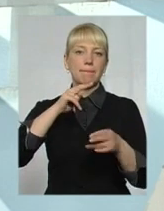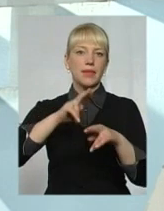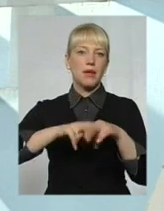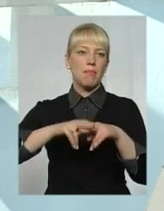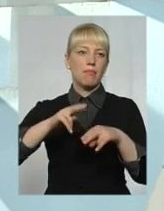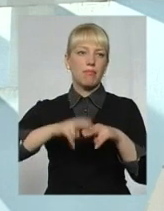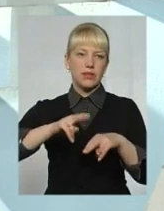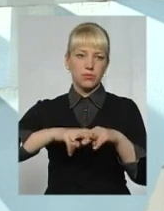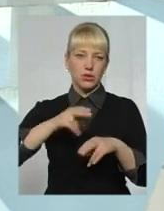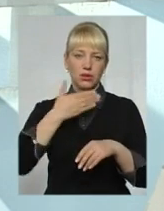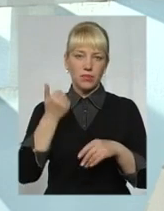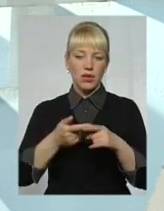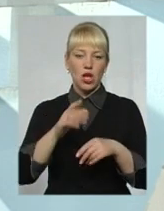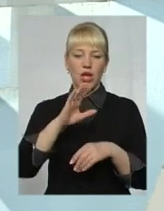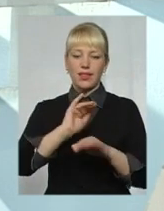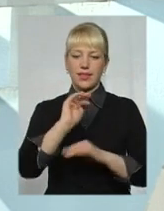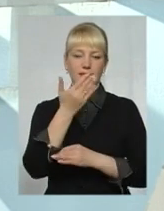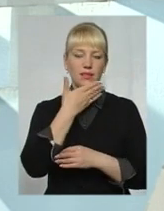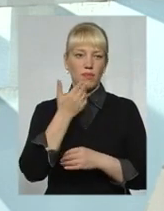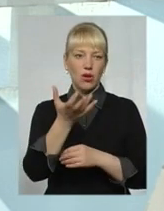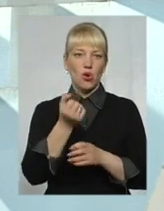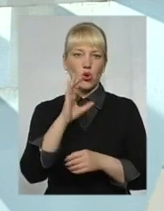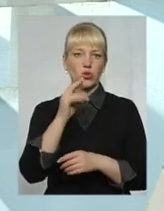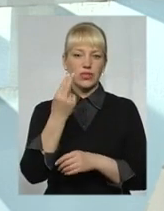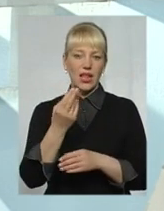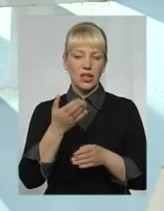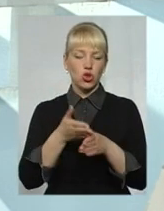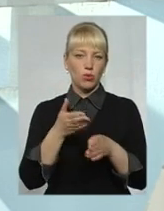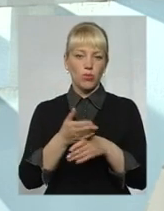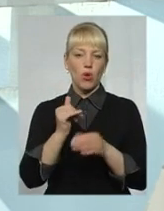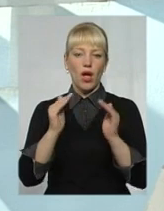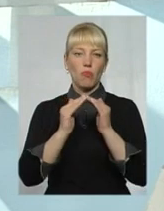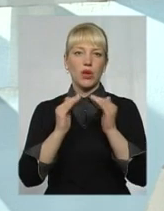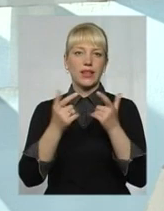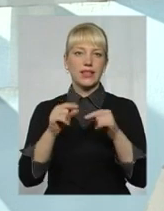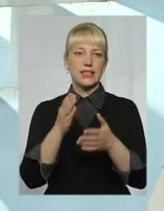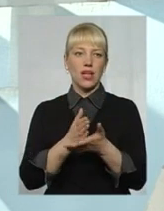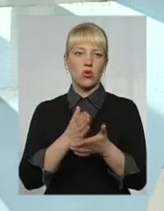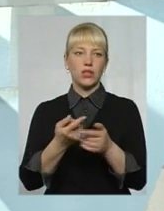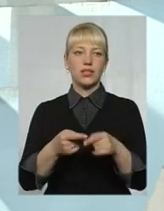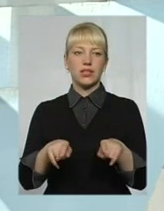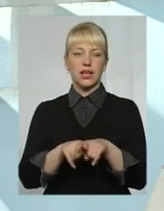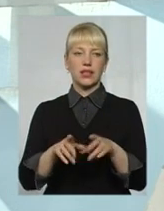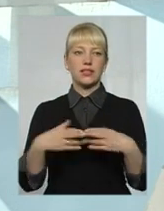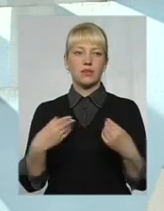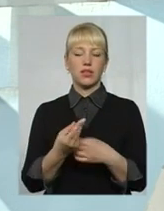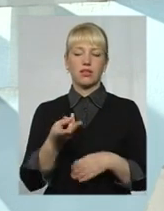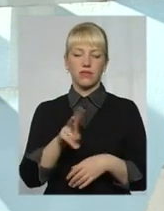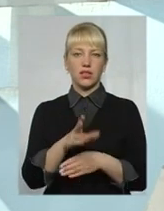соціальної допомоги. разом з тим помешканням, де знаходиться ця сім'я, там таких сім'ї є дві,